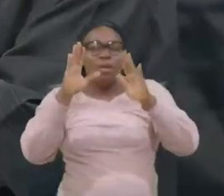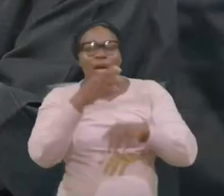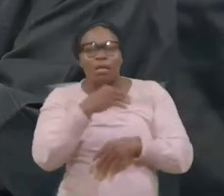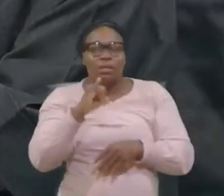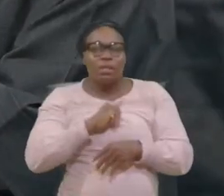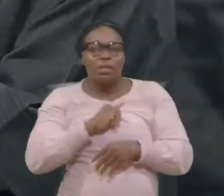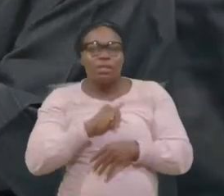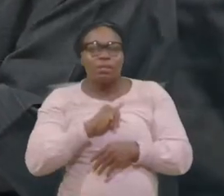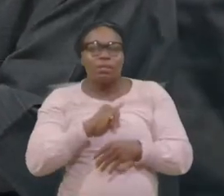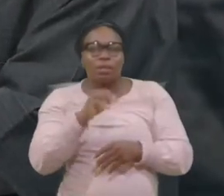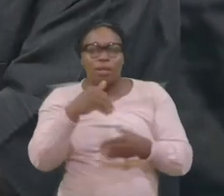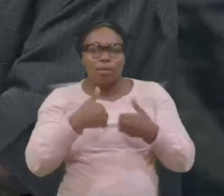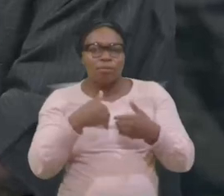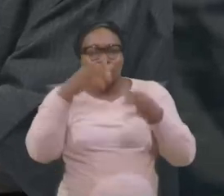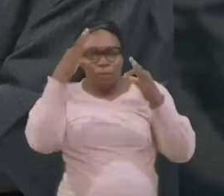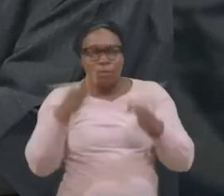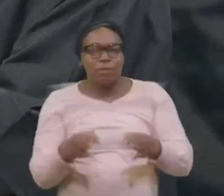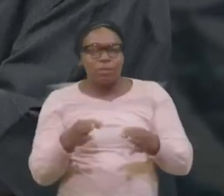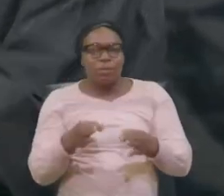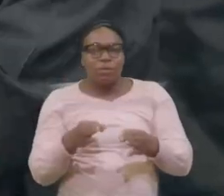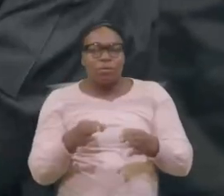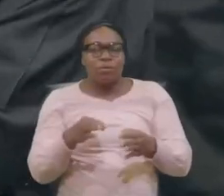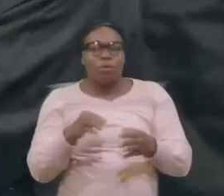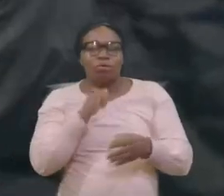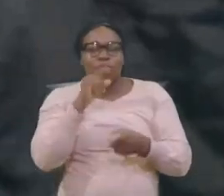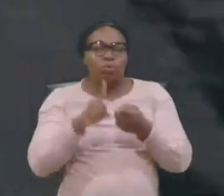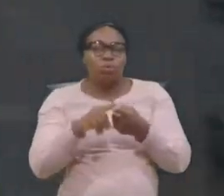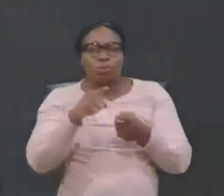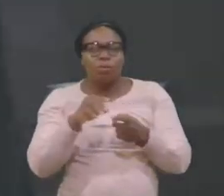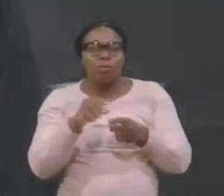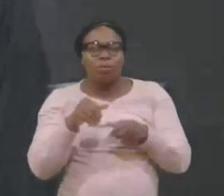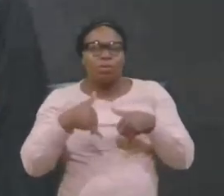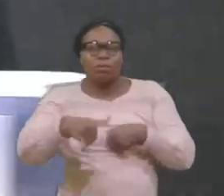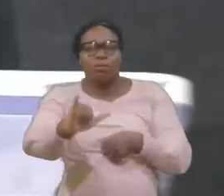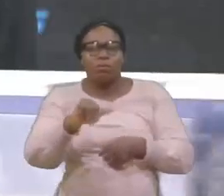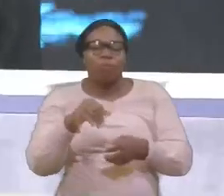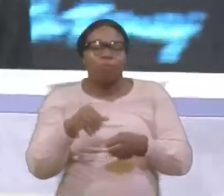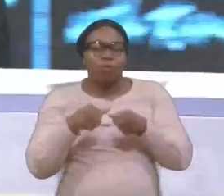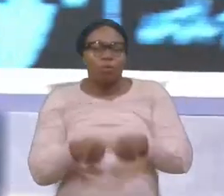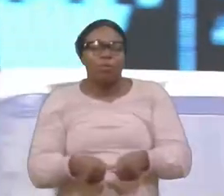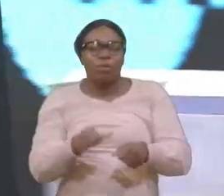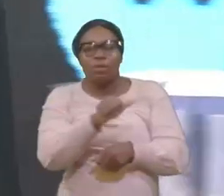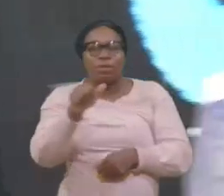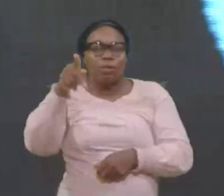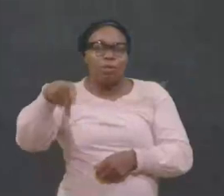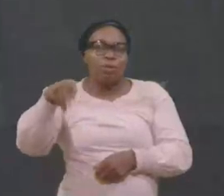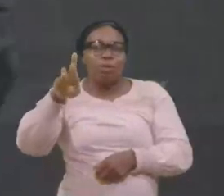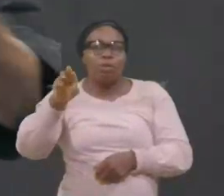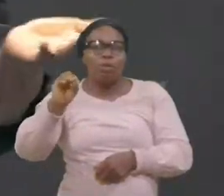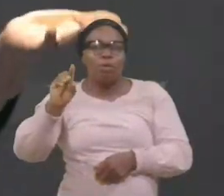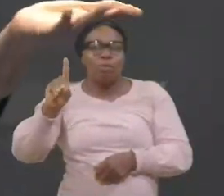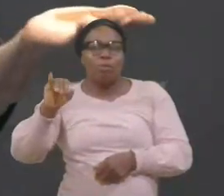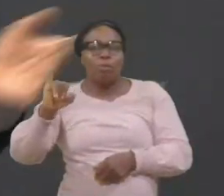assez c'est assez assez assez d'être une personne